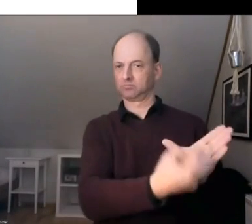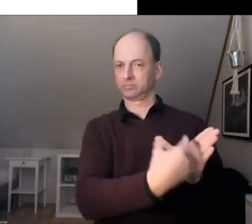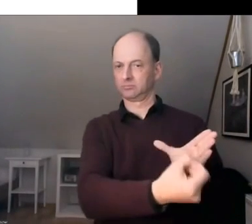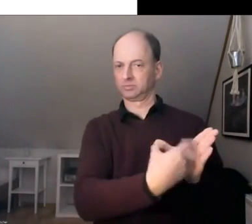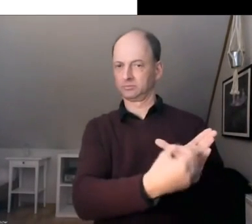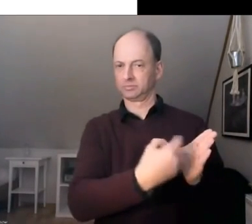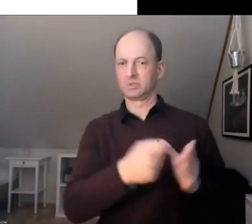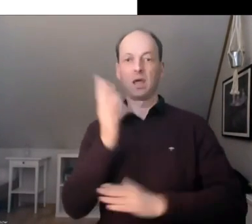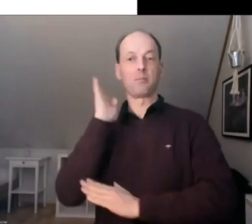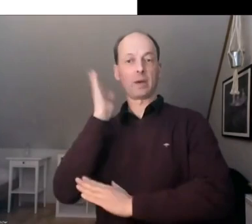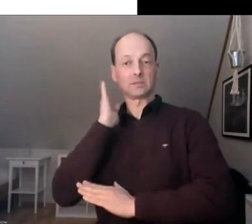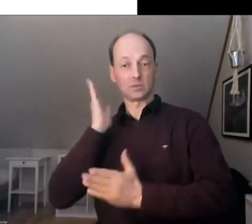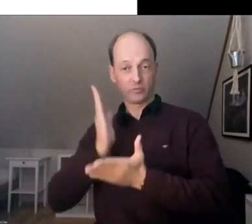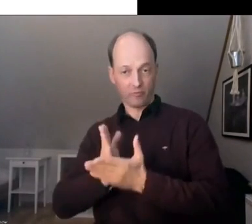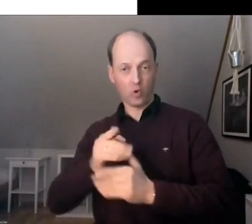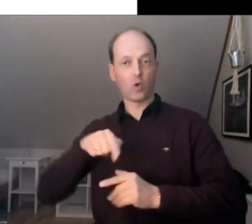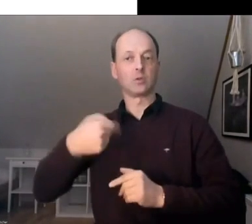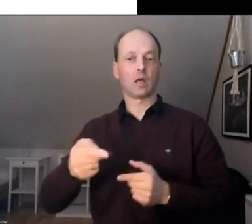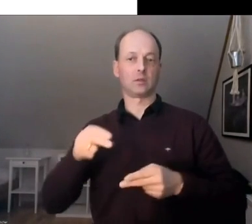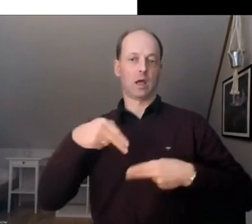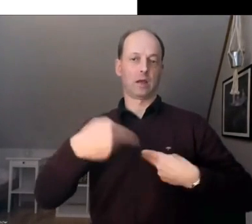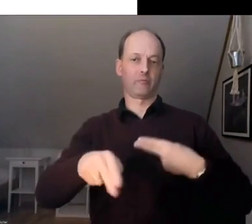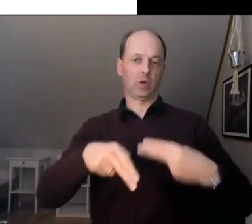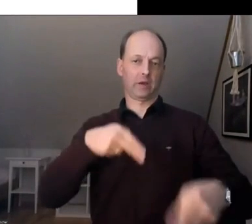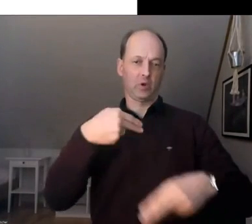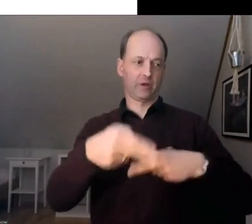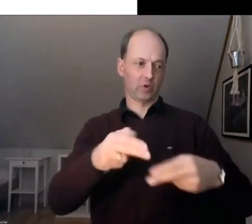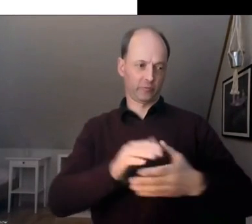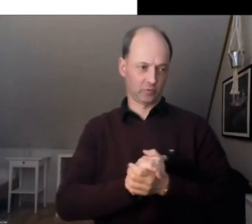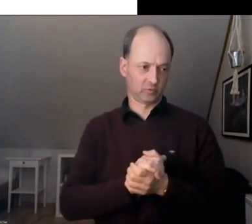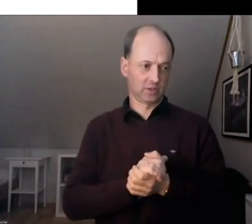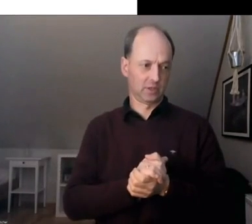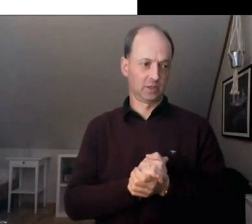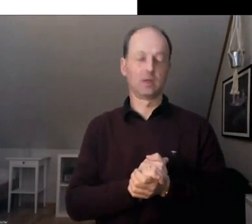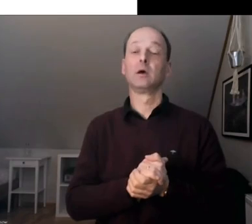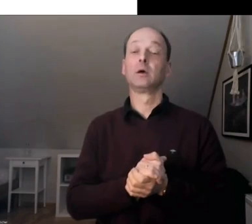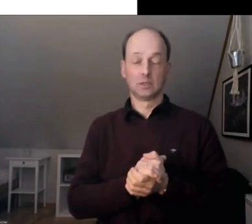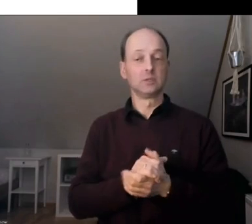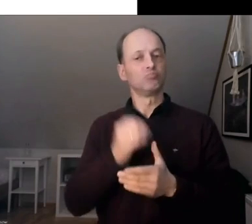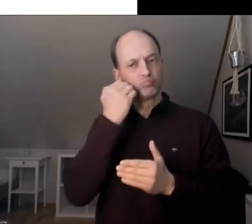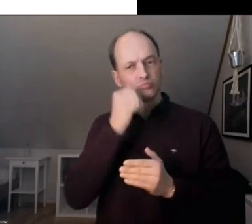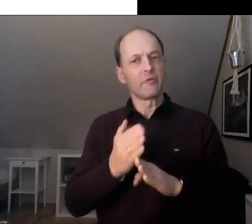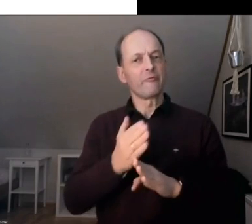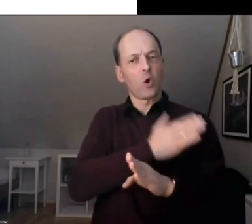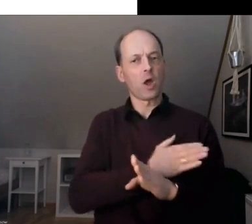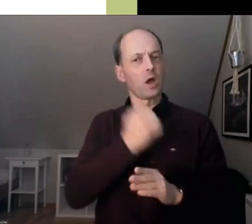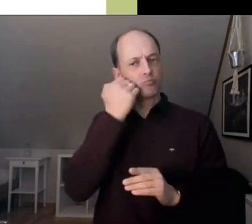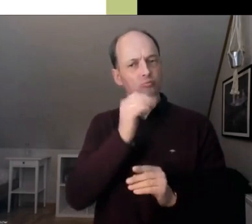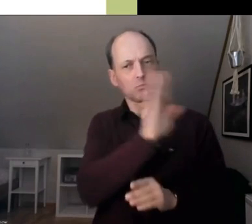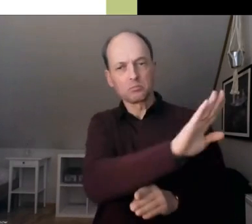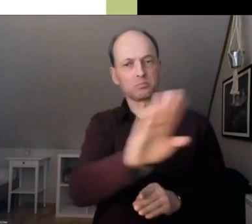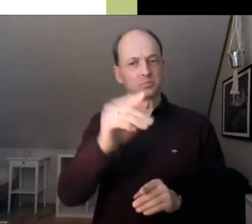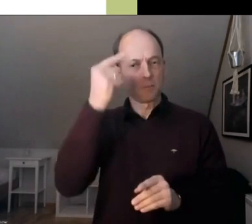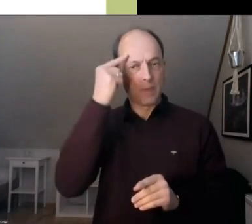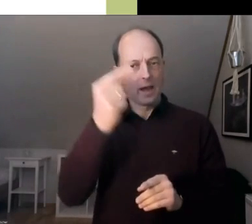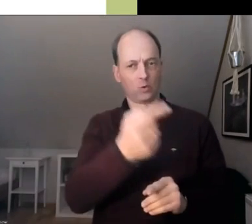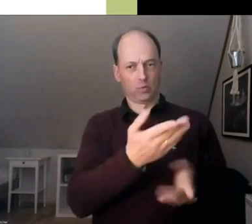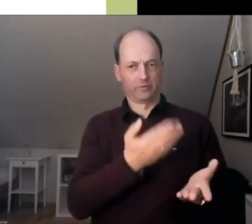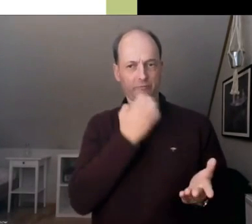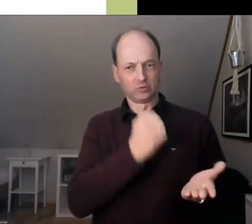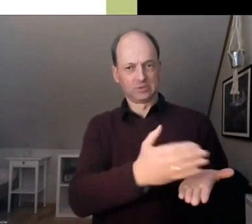beantworten. Vorab möchte ich euch bitten, uns ein Stimmungsbild zu geben über folgenden